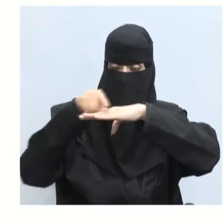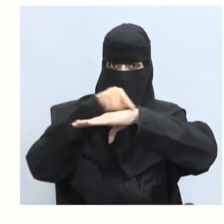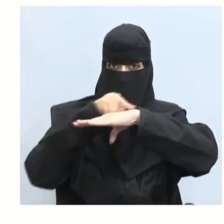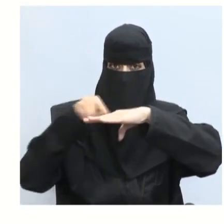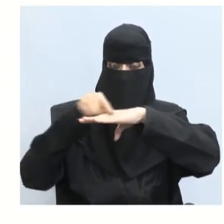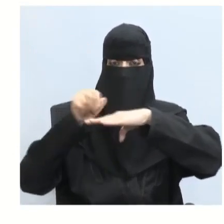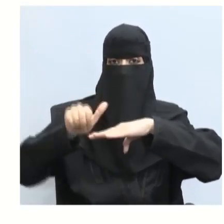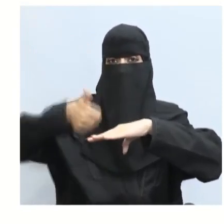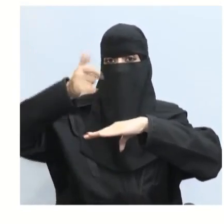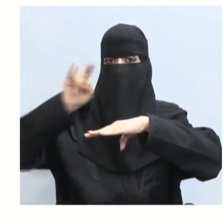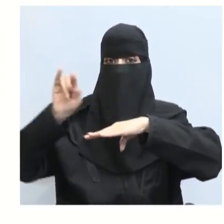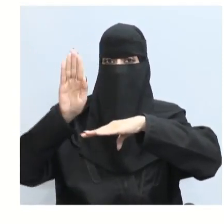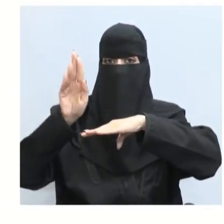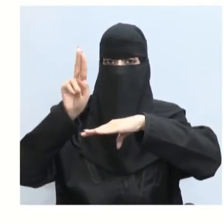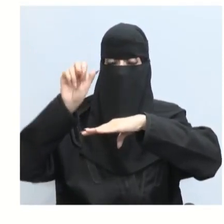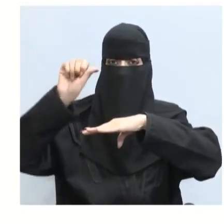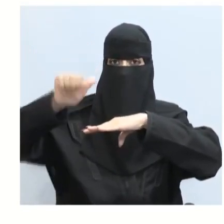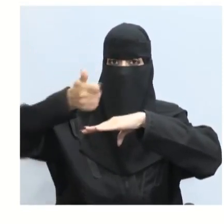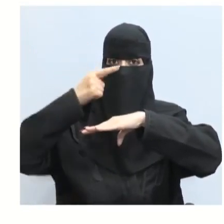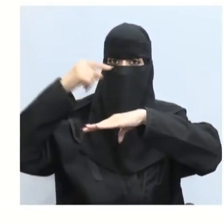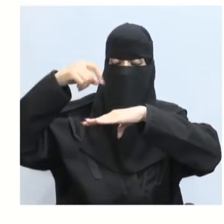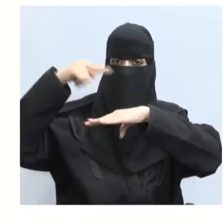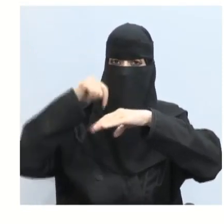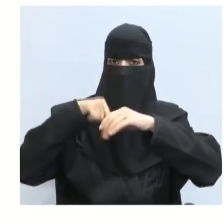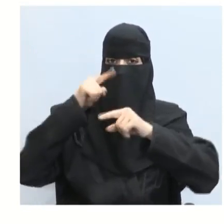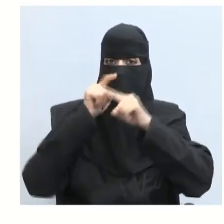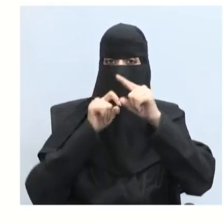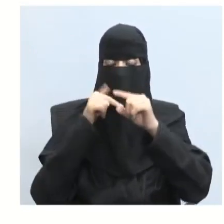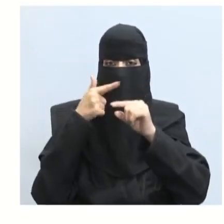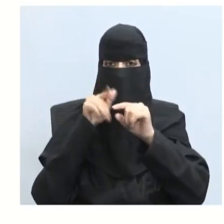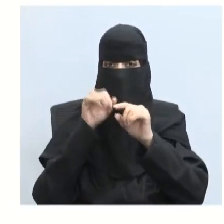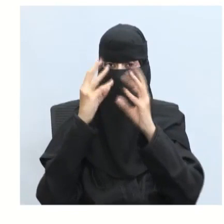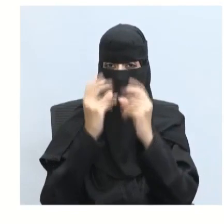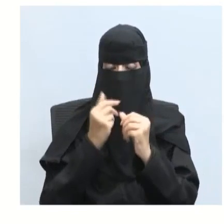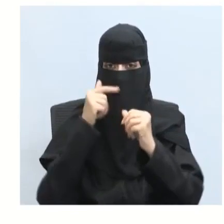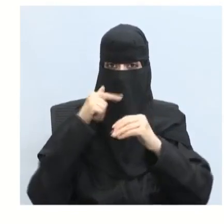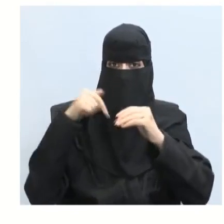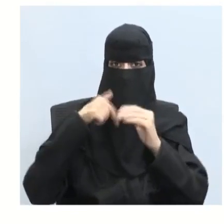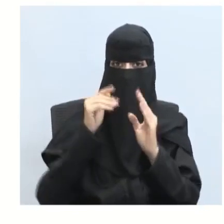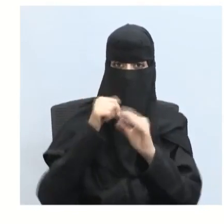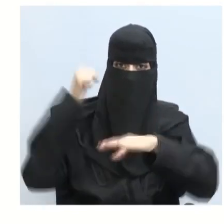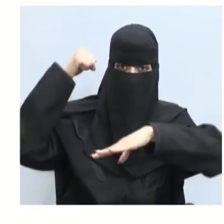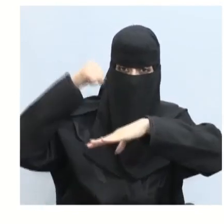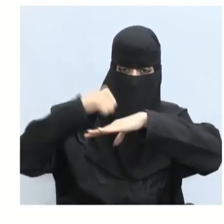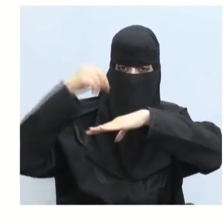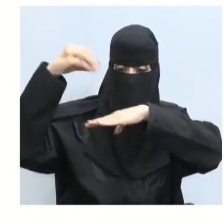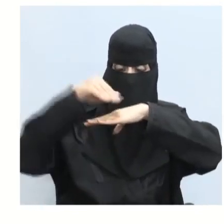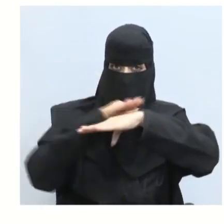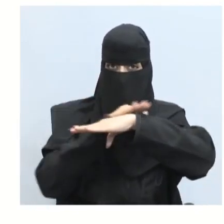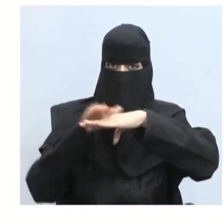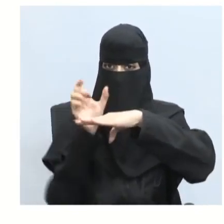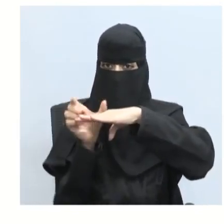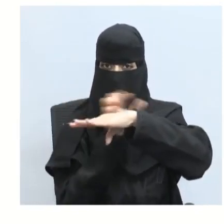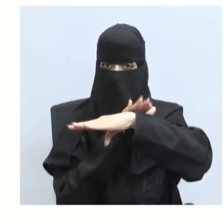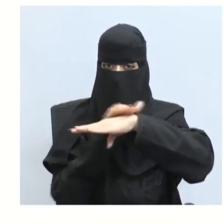معدل استدام الضوء بوحدة مساحة السطح إذن معدل استدام الضوء